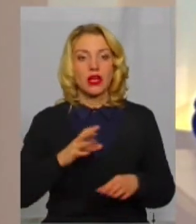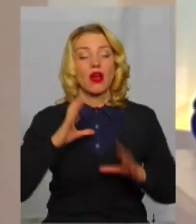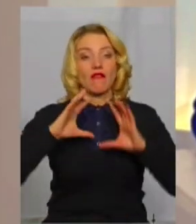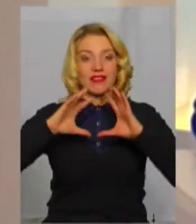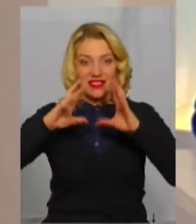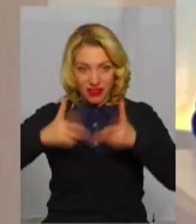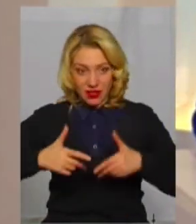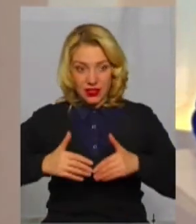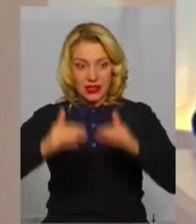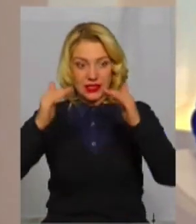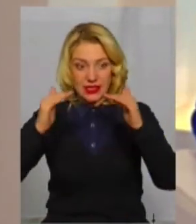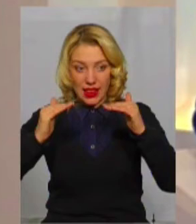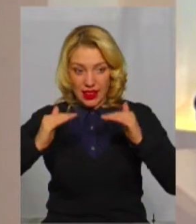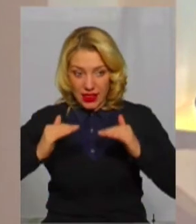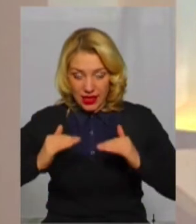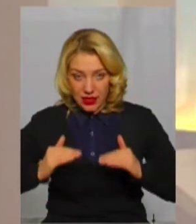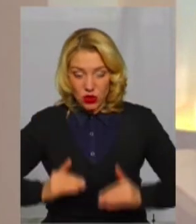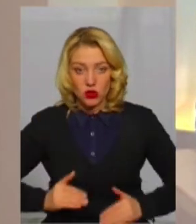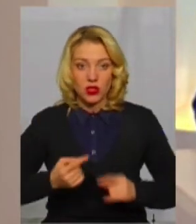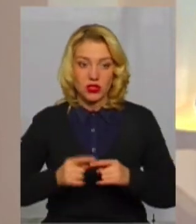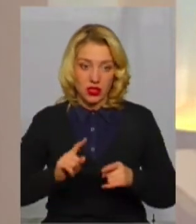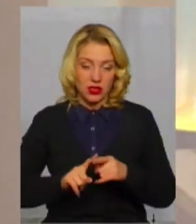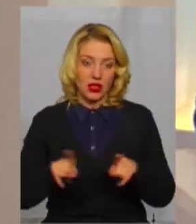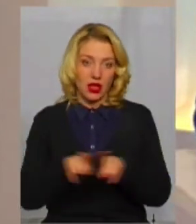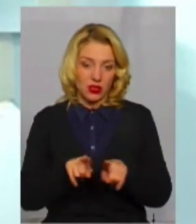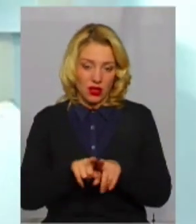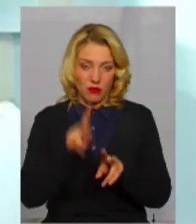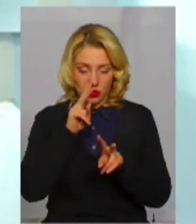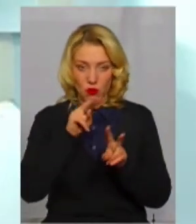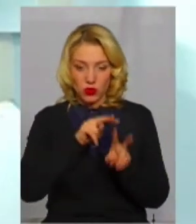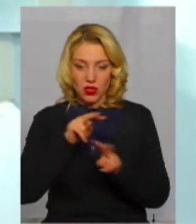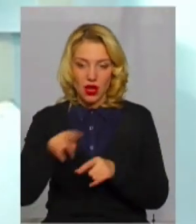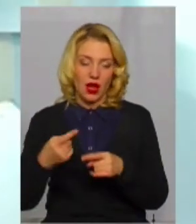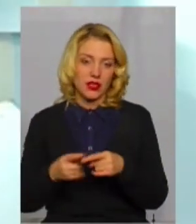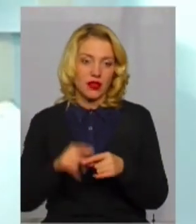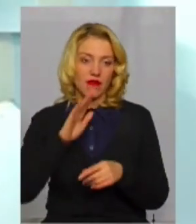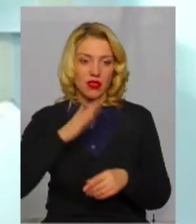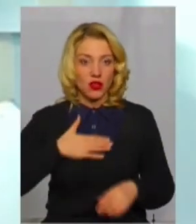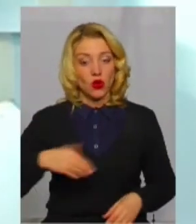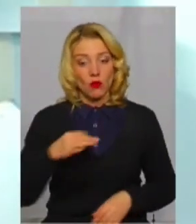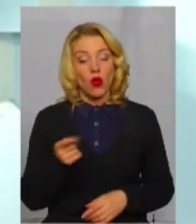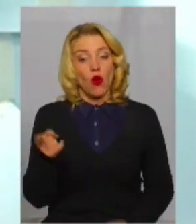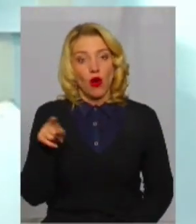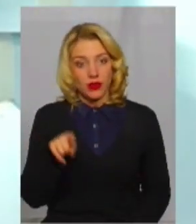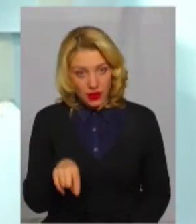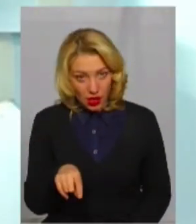знижується, і ця тенденція спостерігається і в нашій області. Однак,